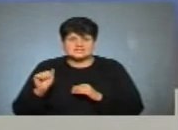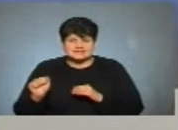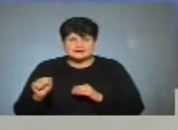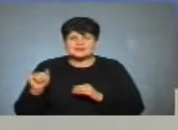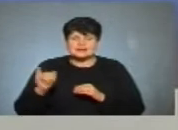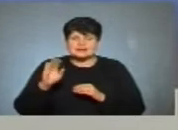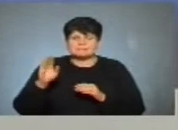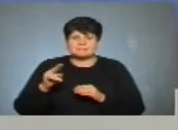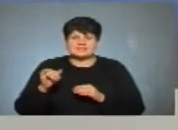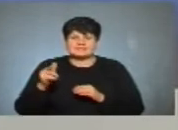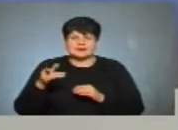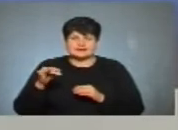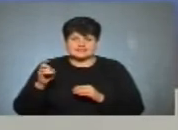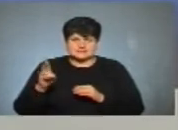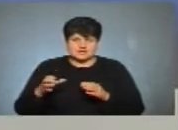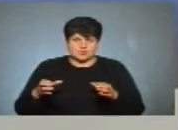Підгаєцька громади.